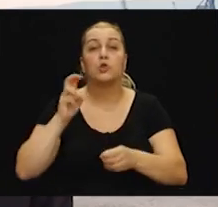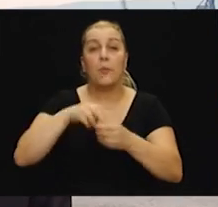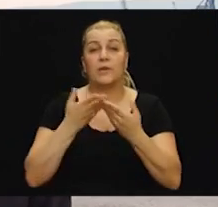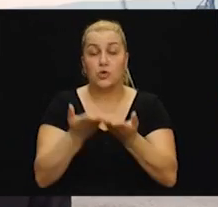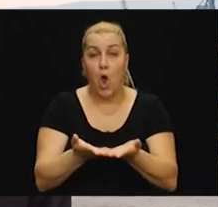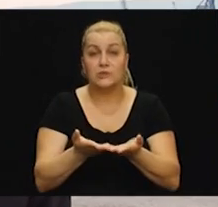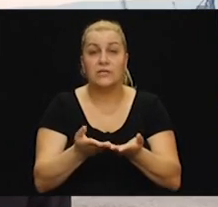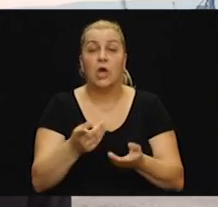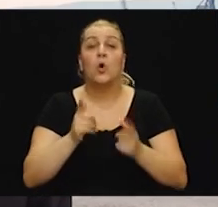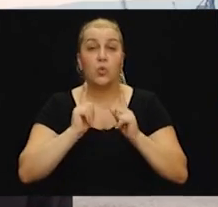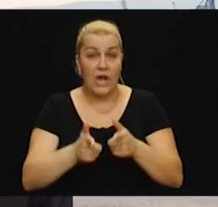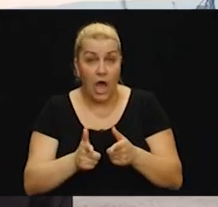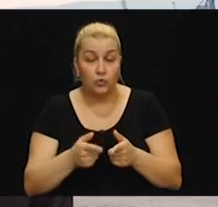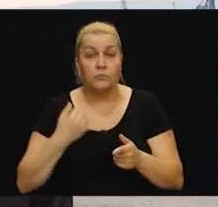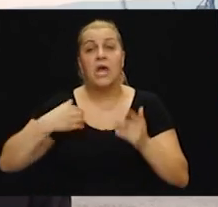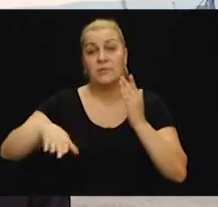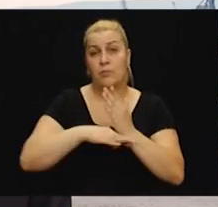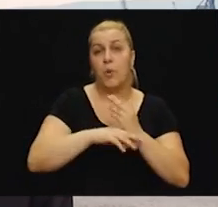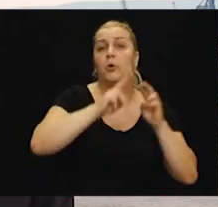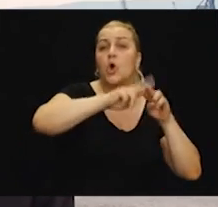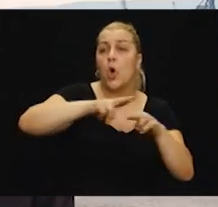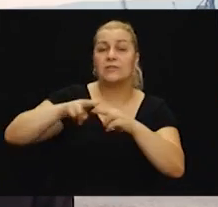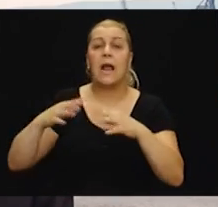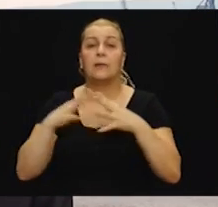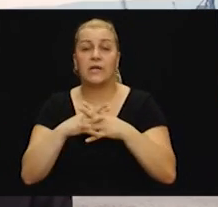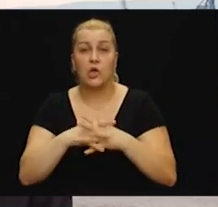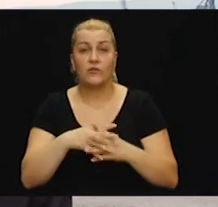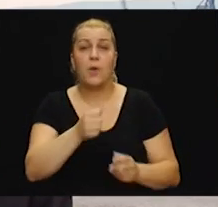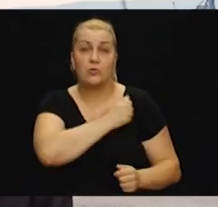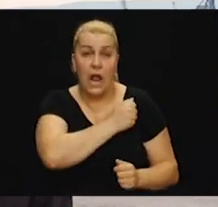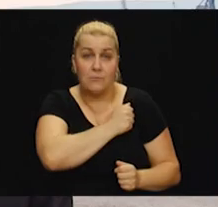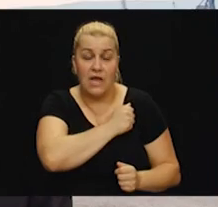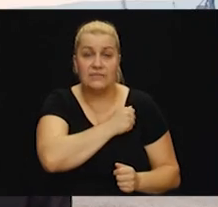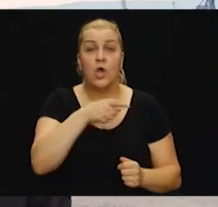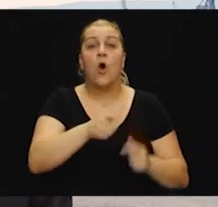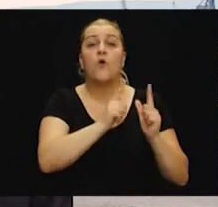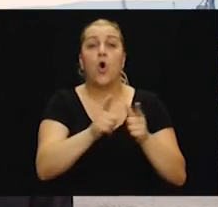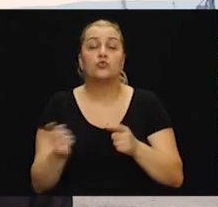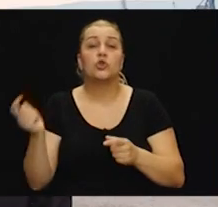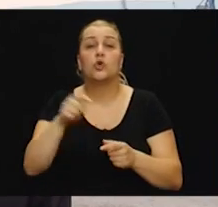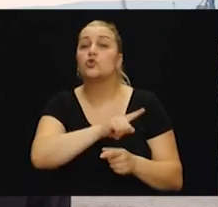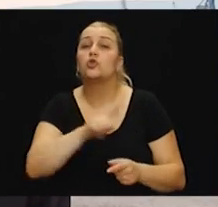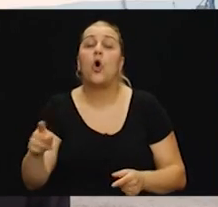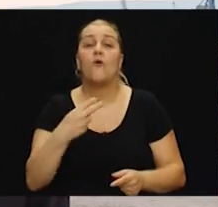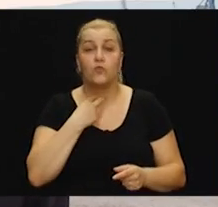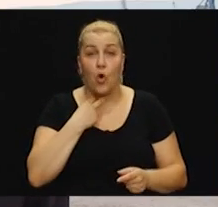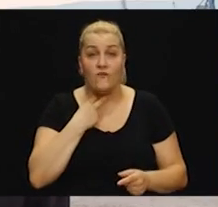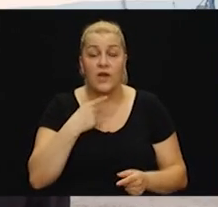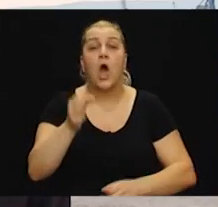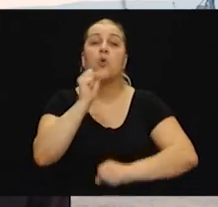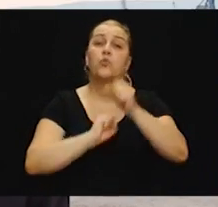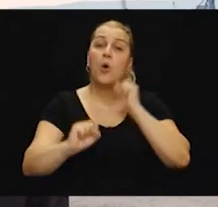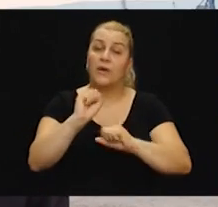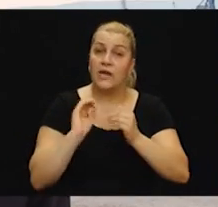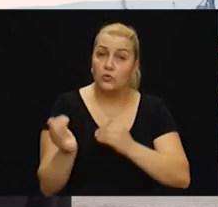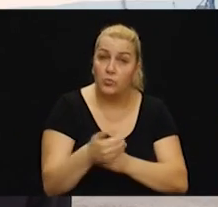u domovinskom ratu. Pomogli smo i ostalim gradovima cijeloj Dalmaciji, to oružje je došlo čak i do Vukovara, u obrani